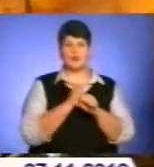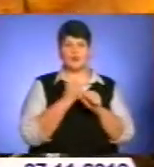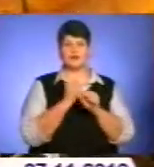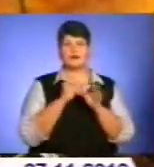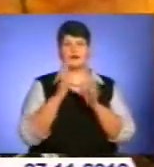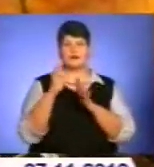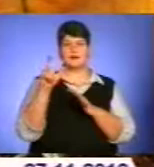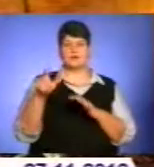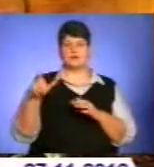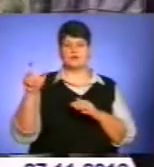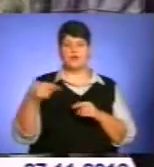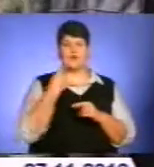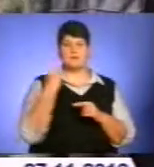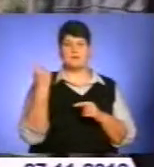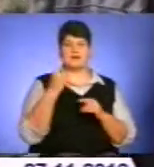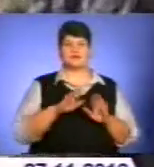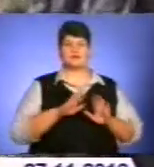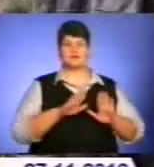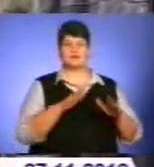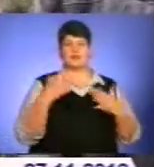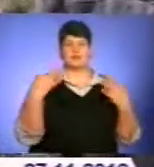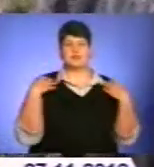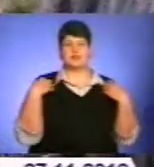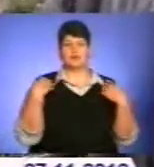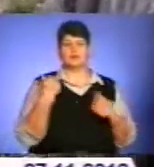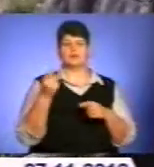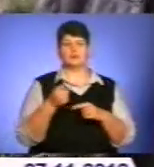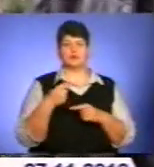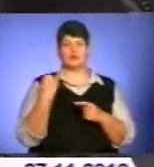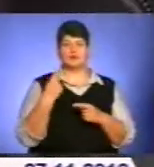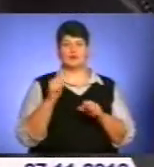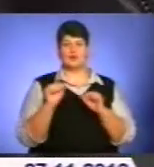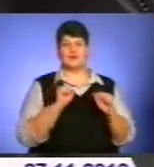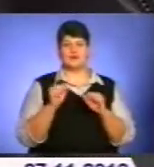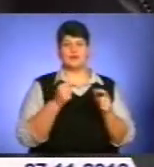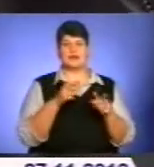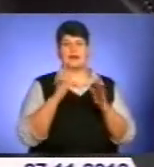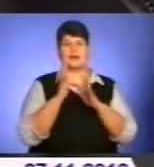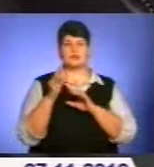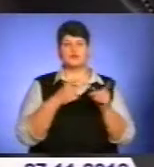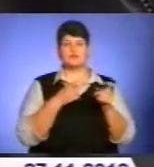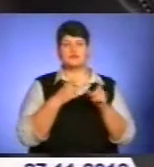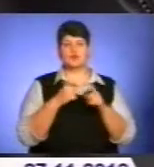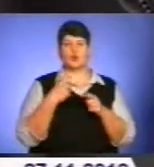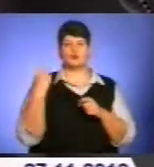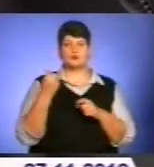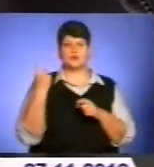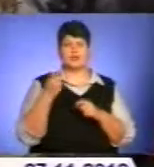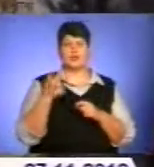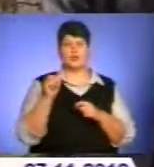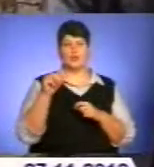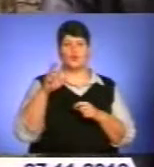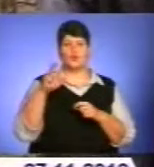каже перший заступник начальника Тернопільського обласного управління лісомисливського господарства Іро Гуменюк. Двогектарну